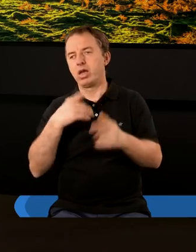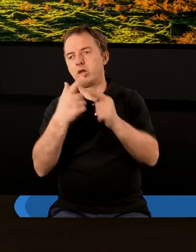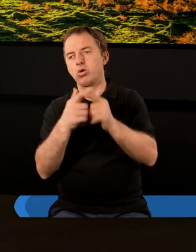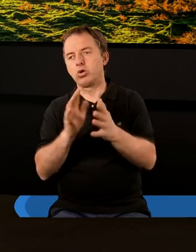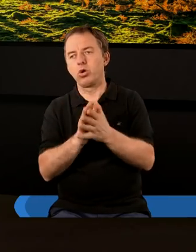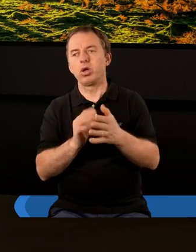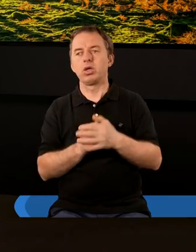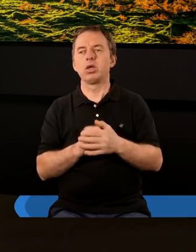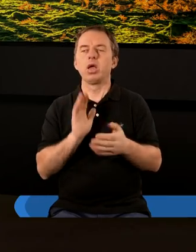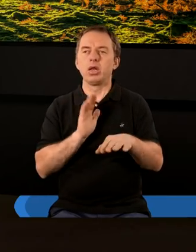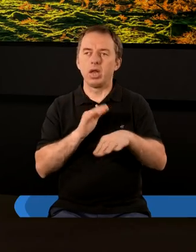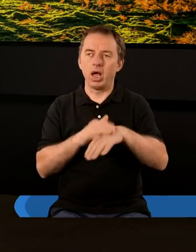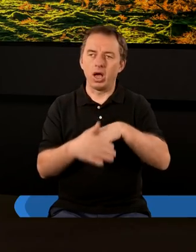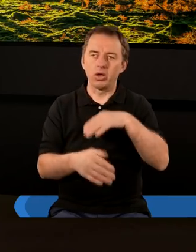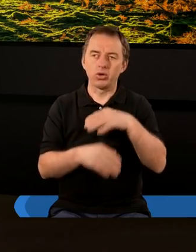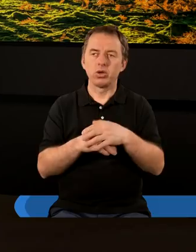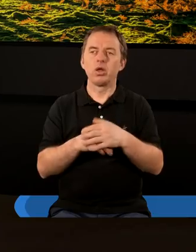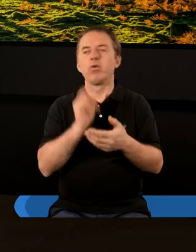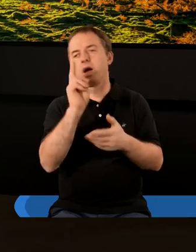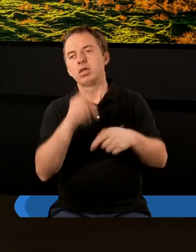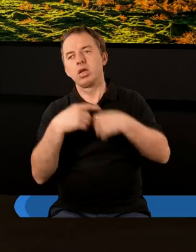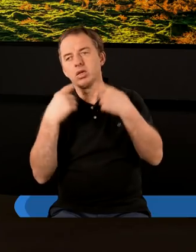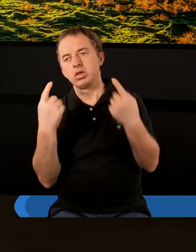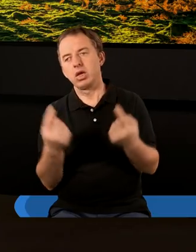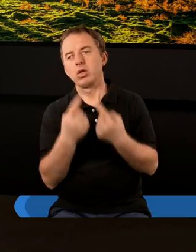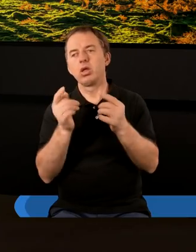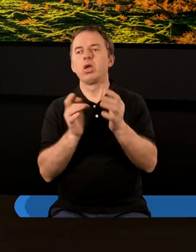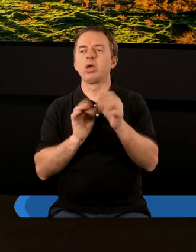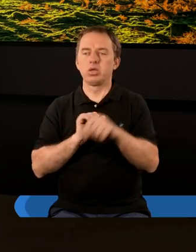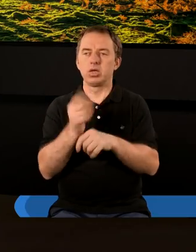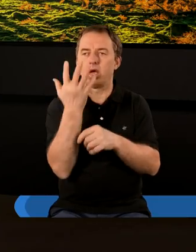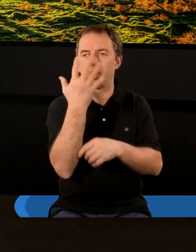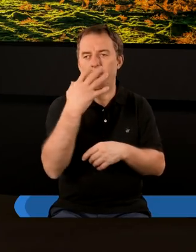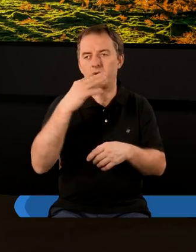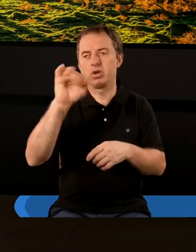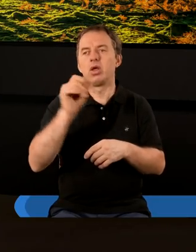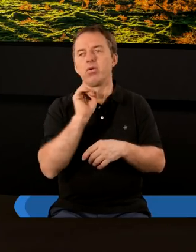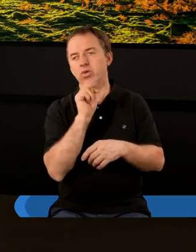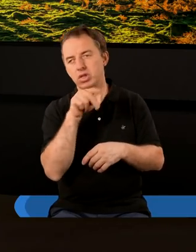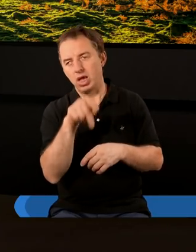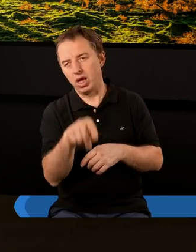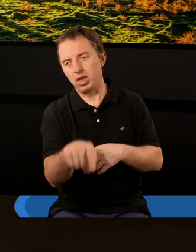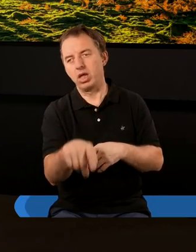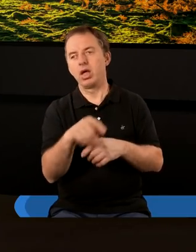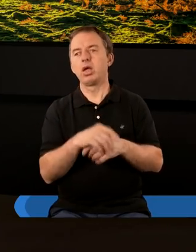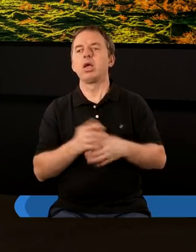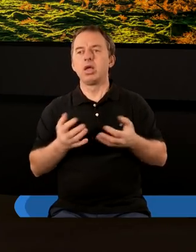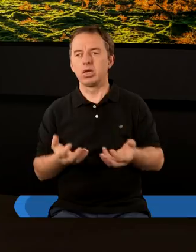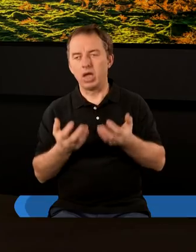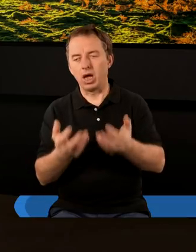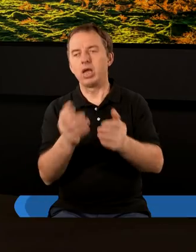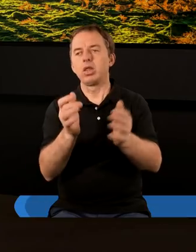Kościoła. Na szczęście, tak jak w każdej sytuacji, jest zwycięstwo i w takiej. I